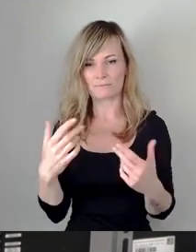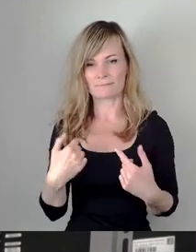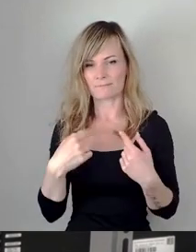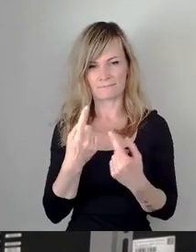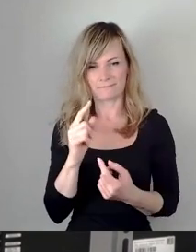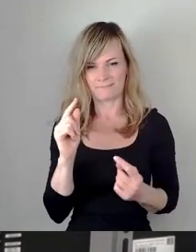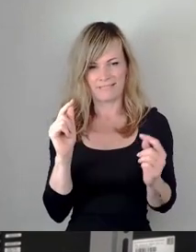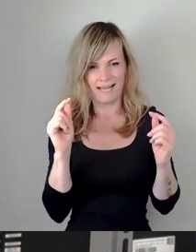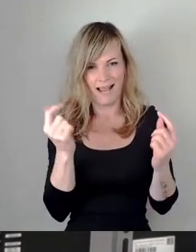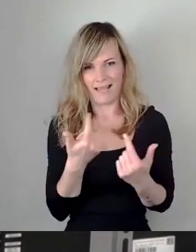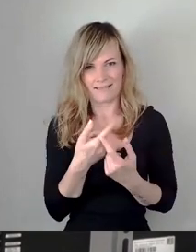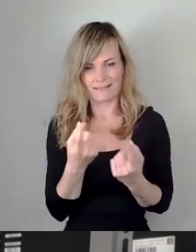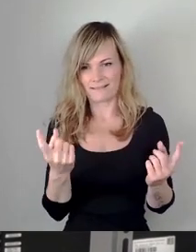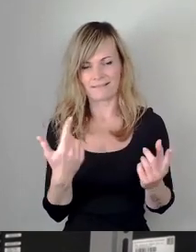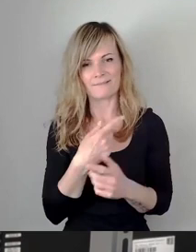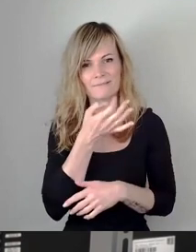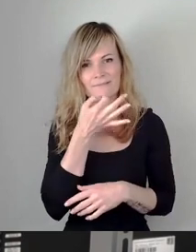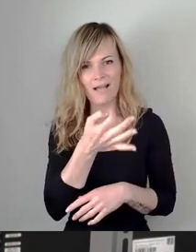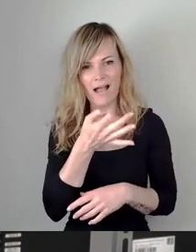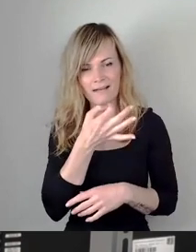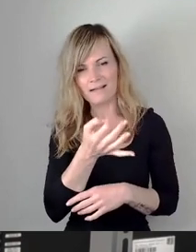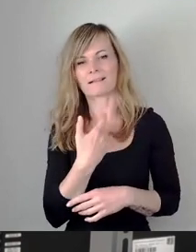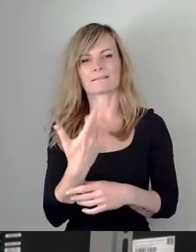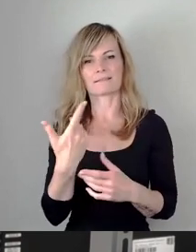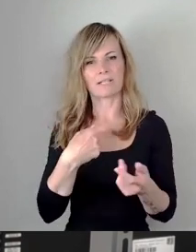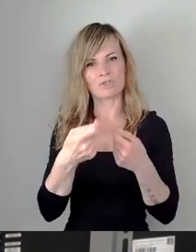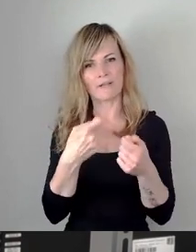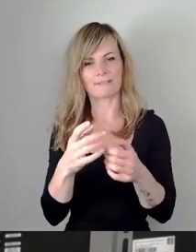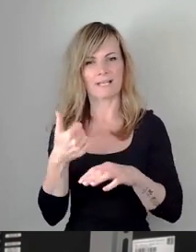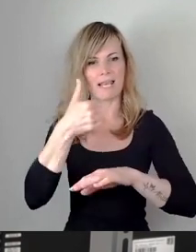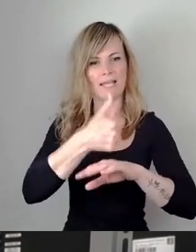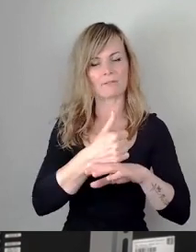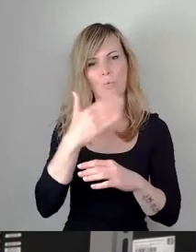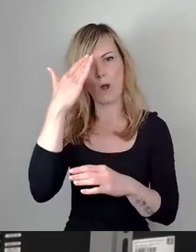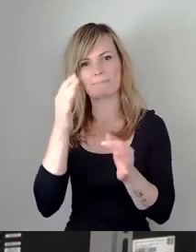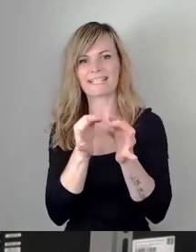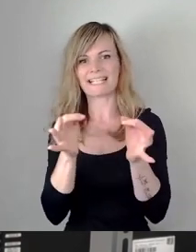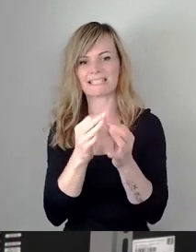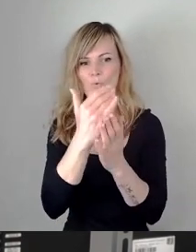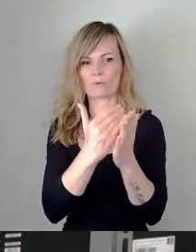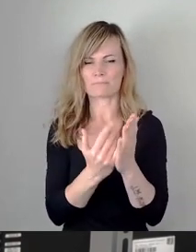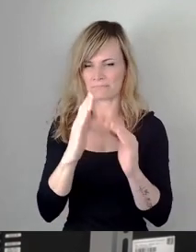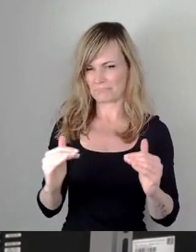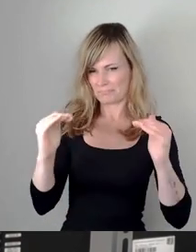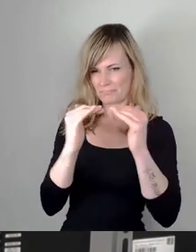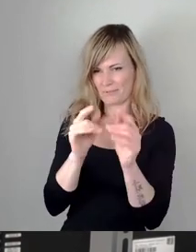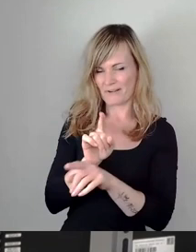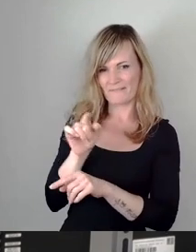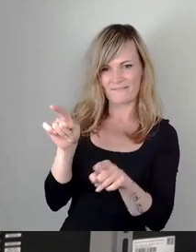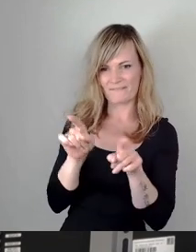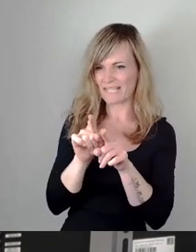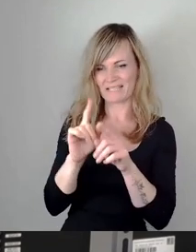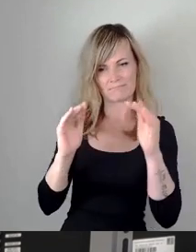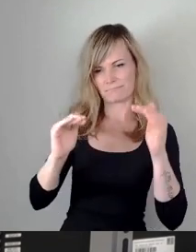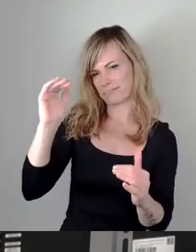Geschäftsordnung oder Hauptsatzung das Wasser reichen konnten. Und Sie waren, und das meine ich ausdrücklich nicht negativ, ein sehr